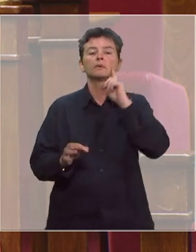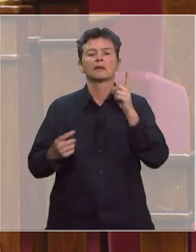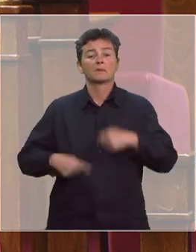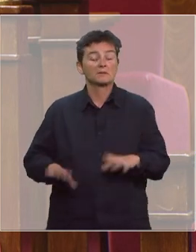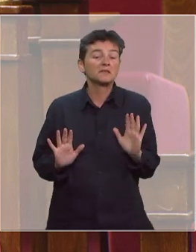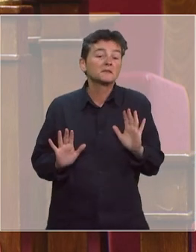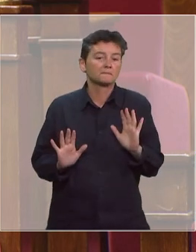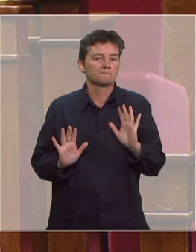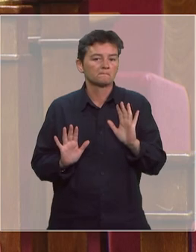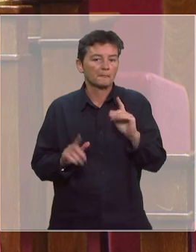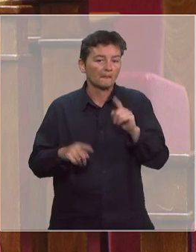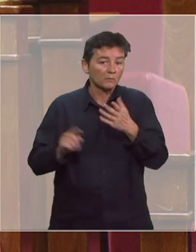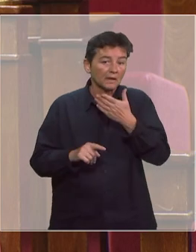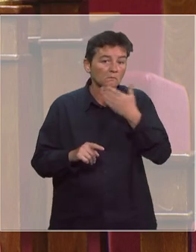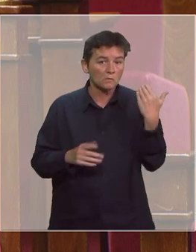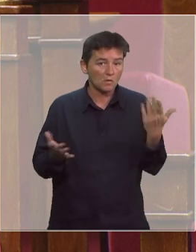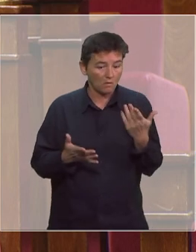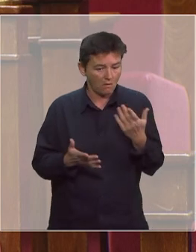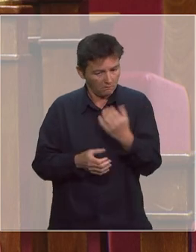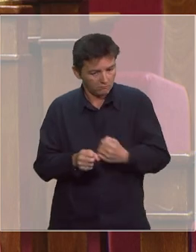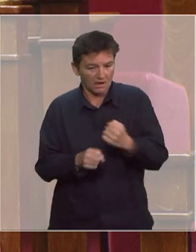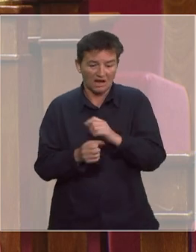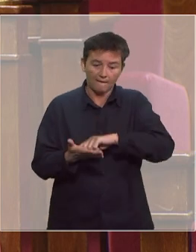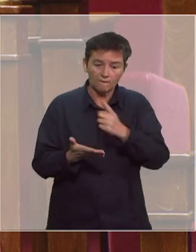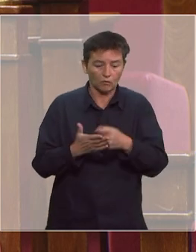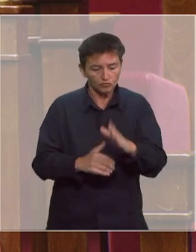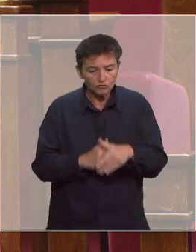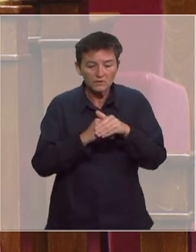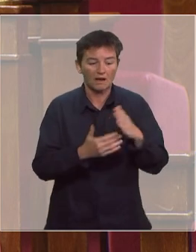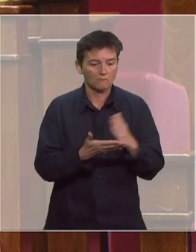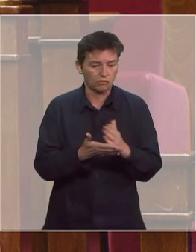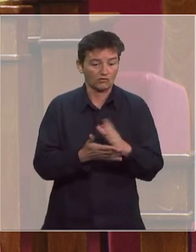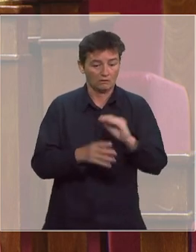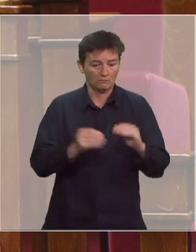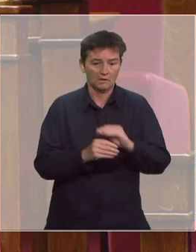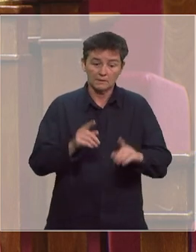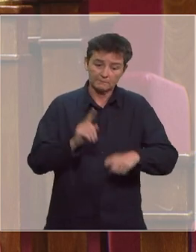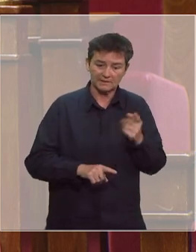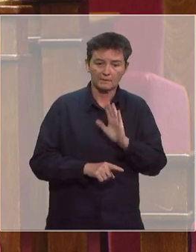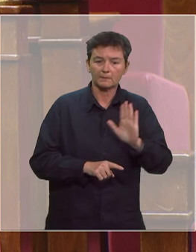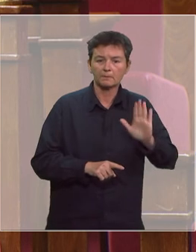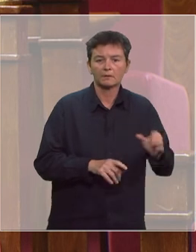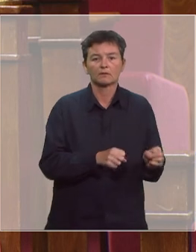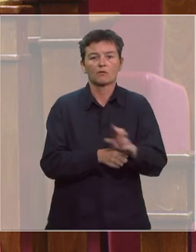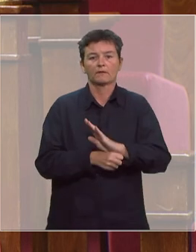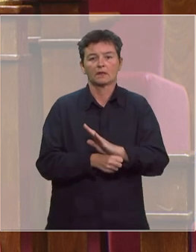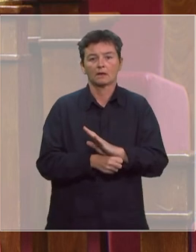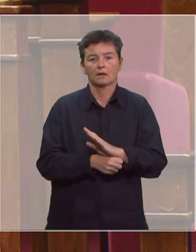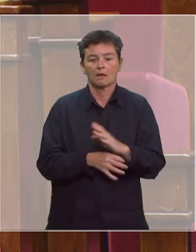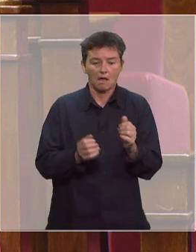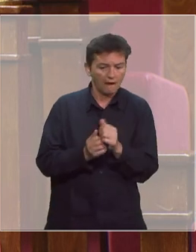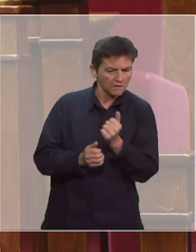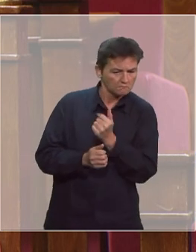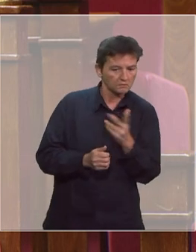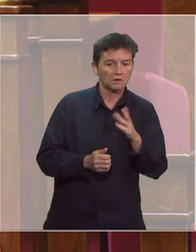serait-il pas possible de mettre en place un fonds de soutien de ces projets thérapeutiques spécifiques au Covid-19 portés par des